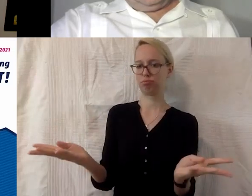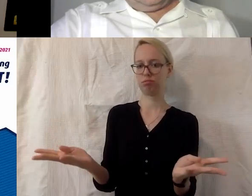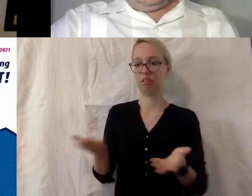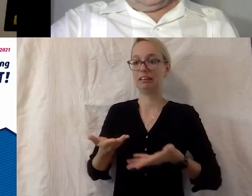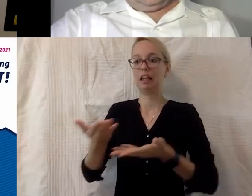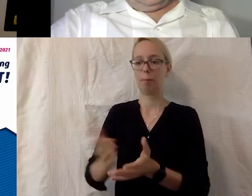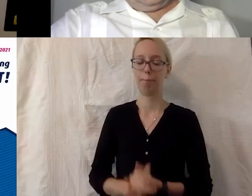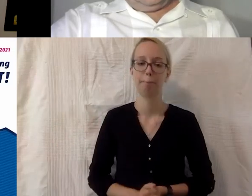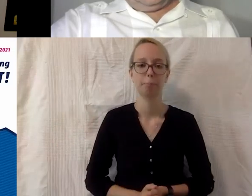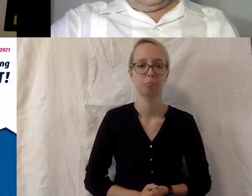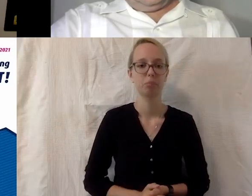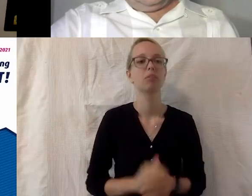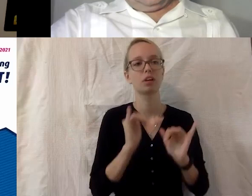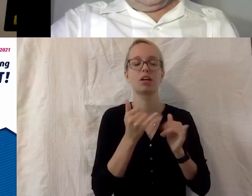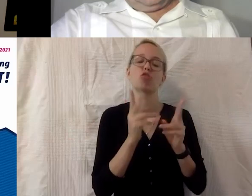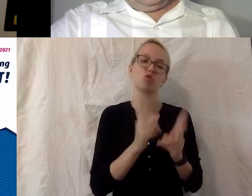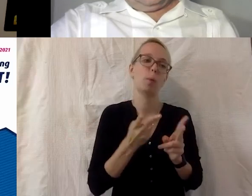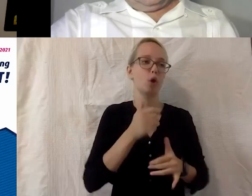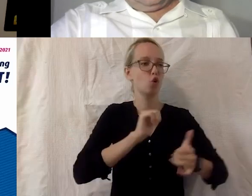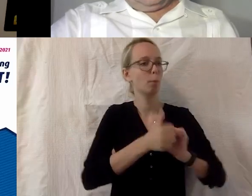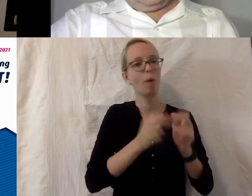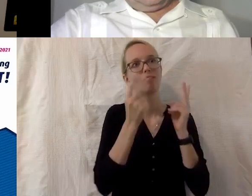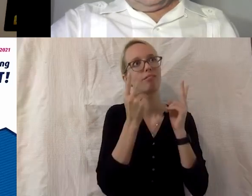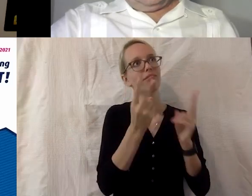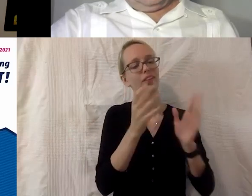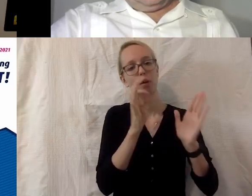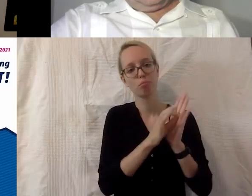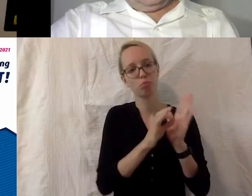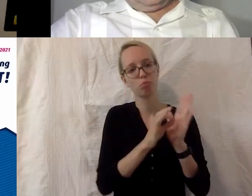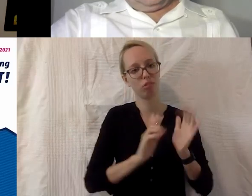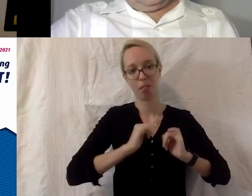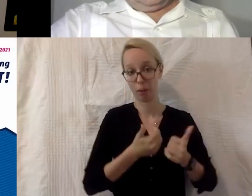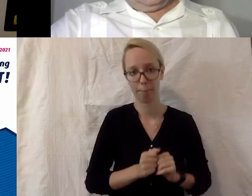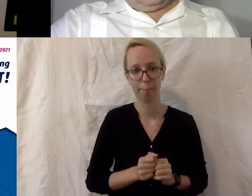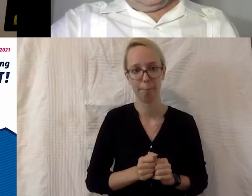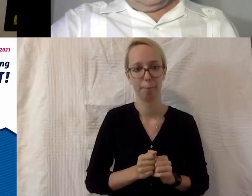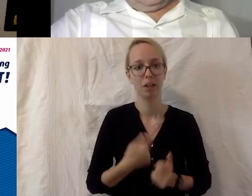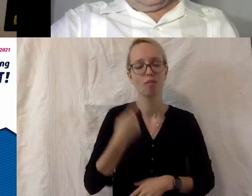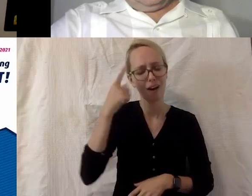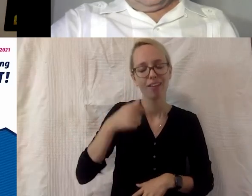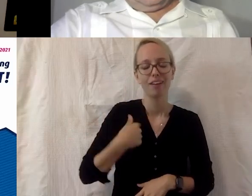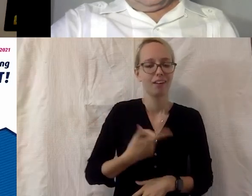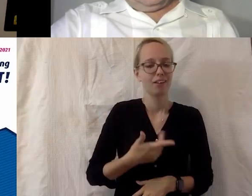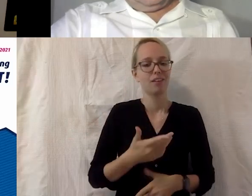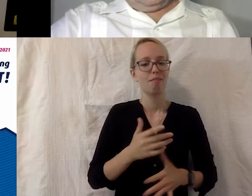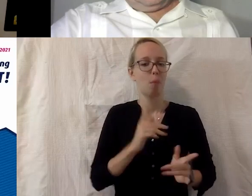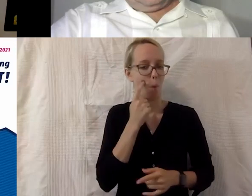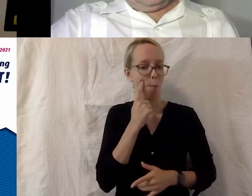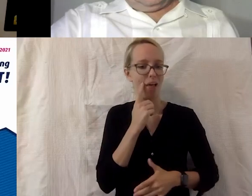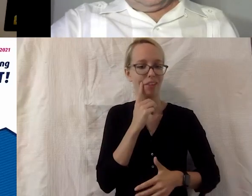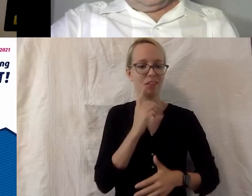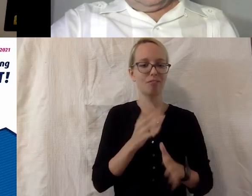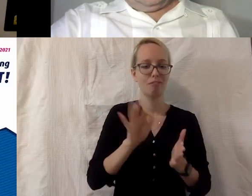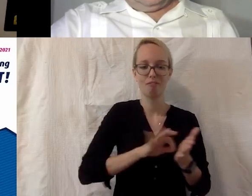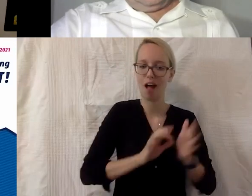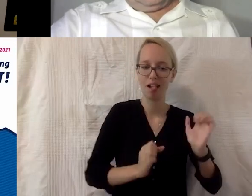Also Sport ist schon ein, finde ich, auch ein ganz wichtiger Punkt im Leben. Und du weißt, ich stehe im Wahlkampf. Der SPD-Kanzlerkandidat